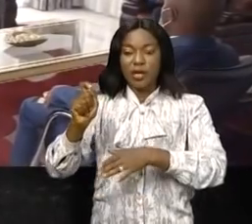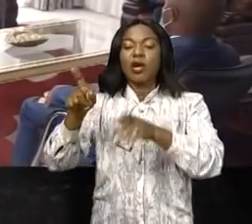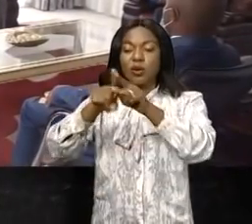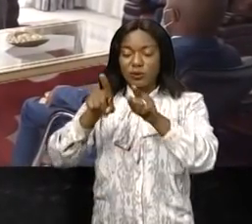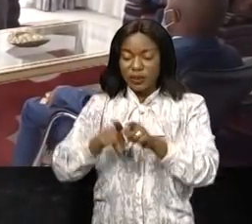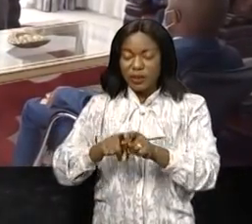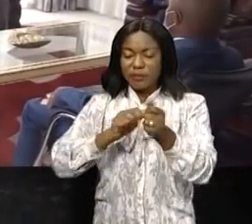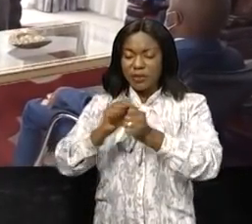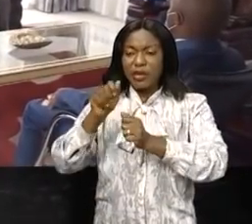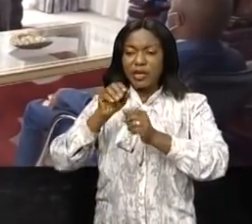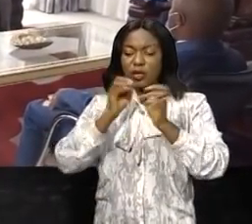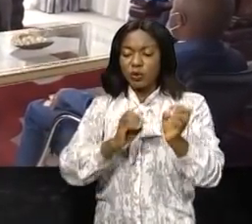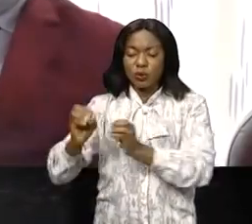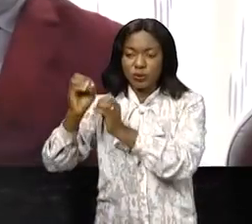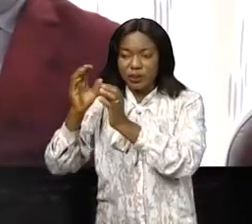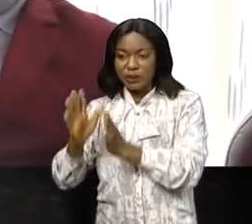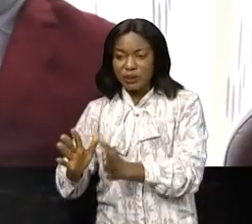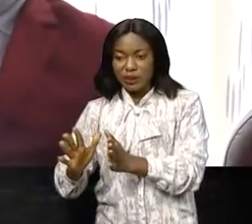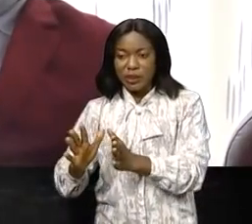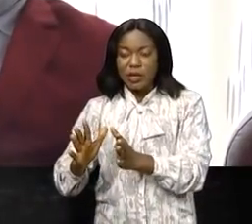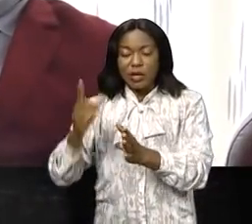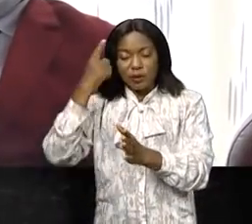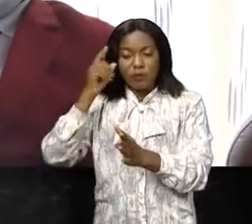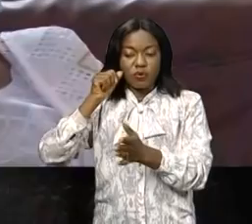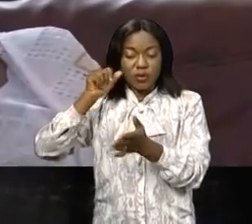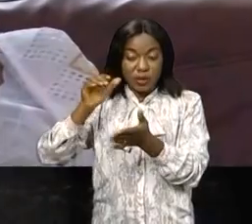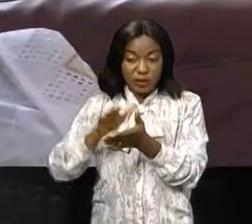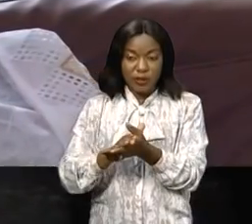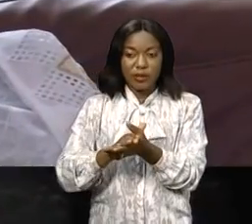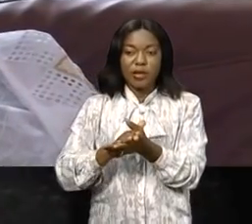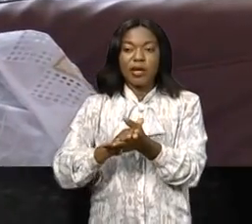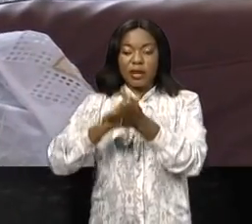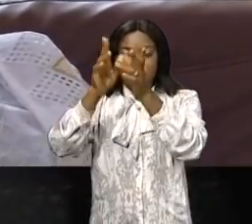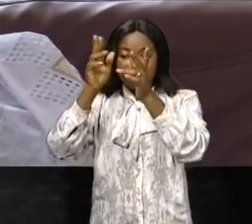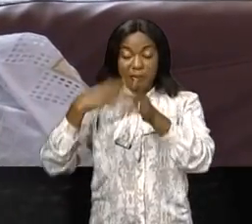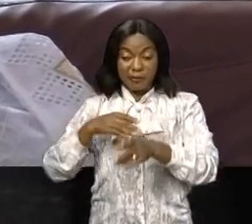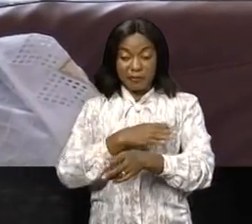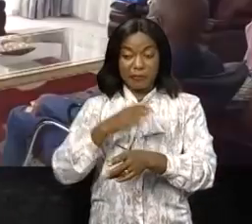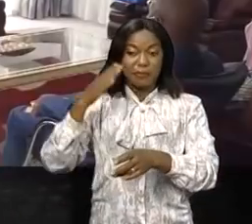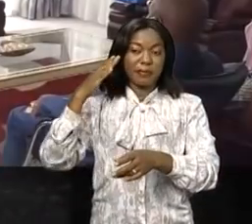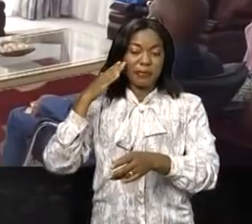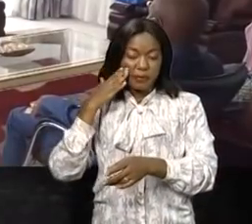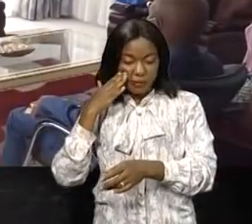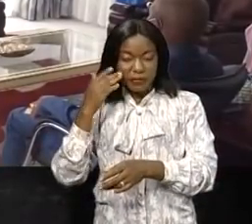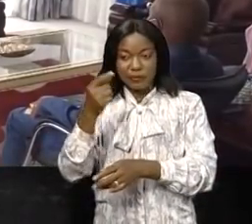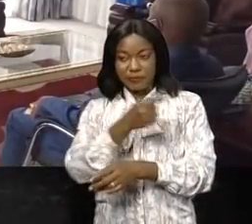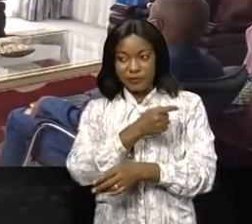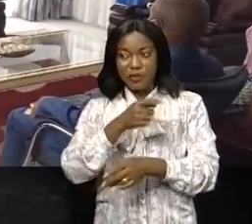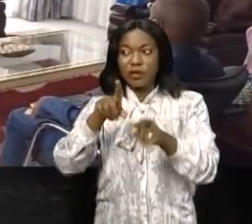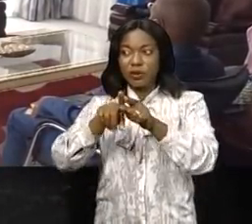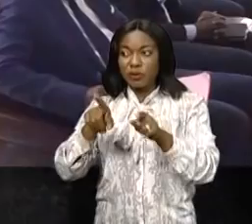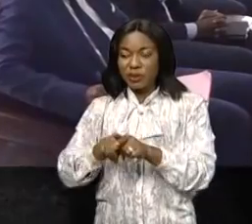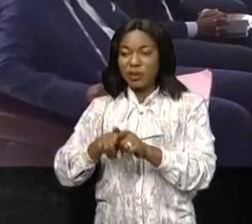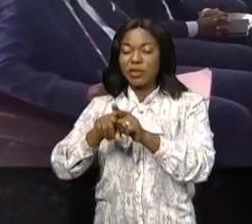coordonnatrice en exercice du cinquième forum du genre Fona 5 en la personne de Marie-Louise Moussengamafo qui est